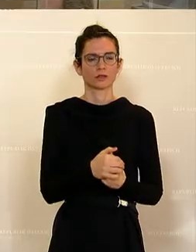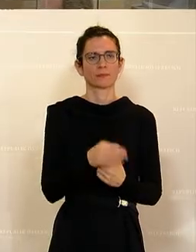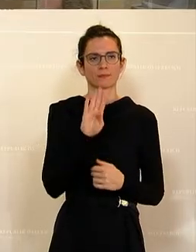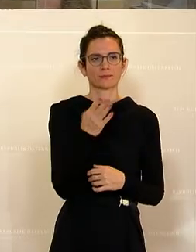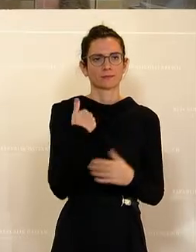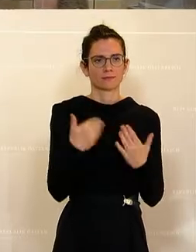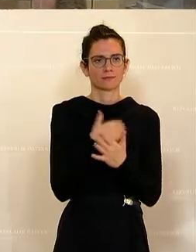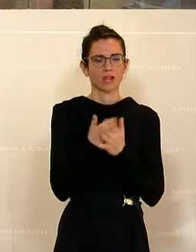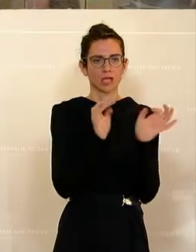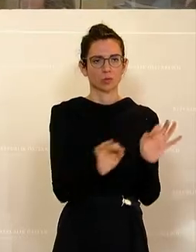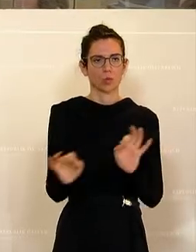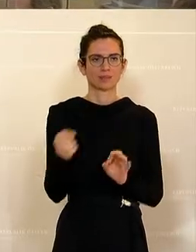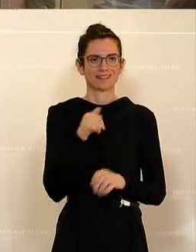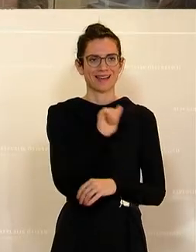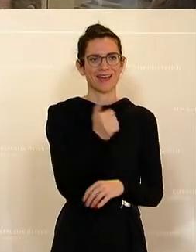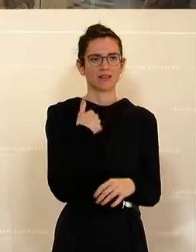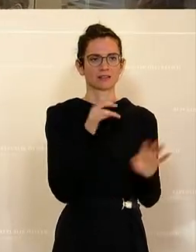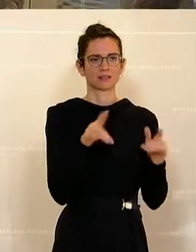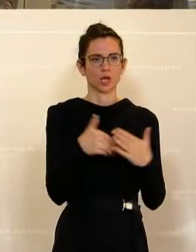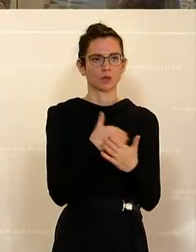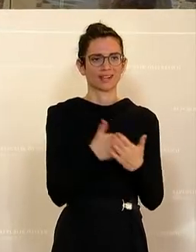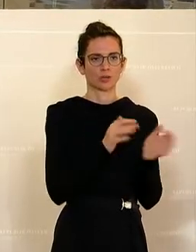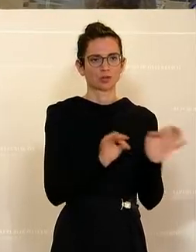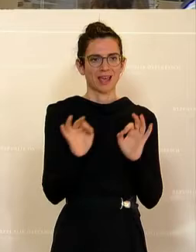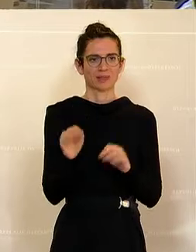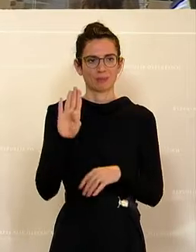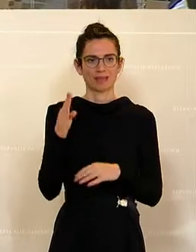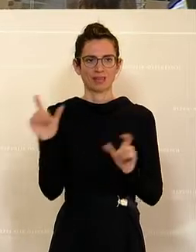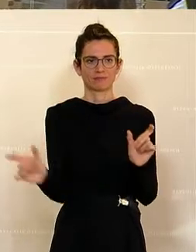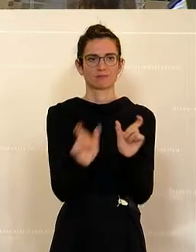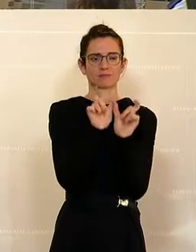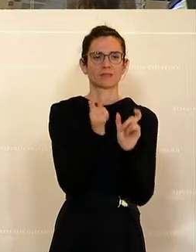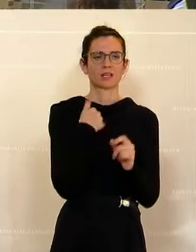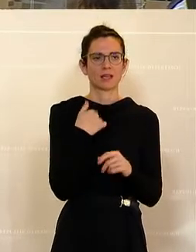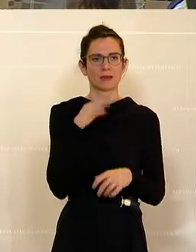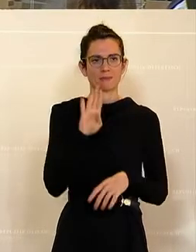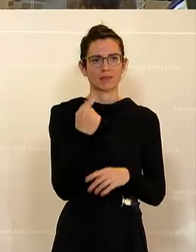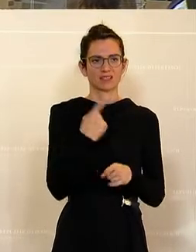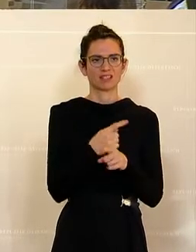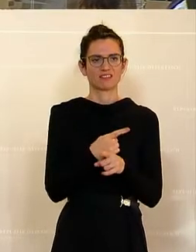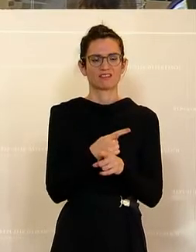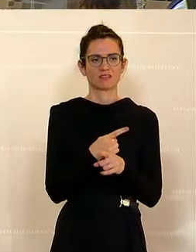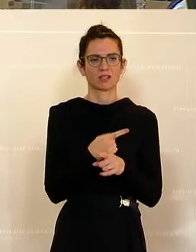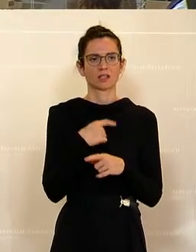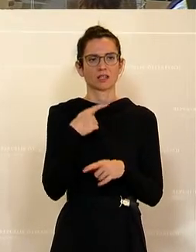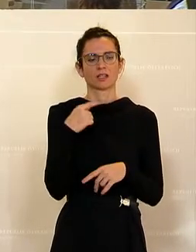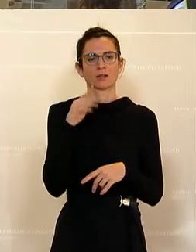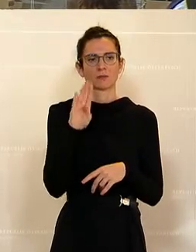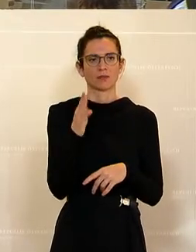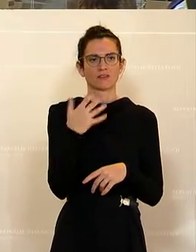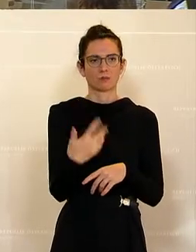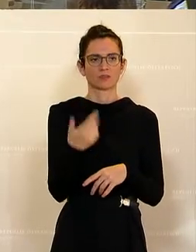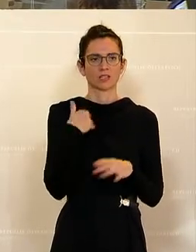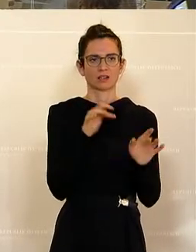der Novellierungsanordnung a wird folgende Novellierungsanordnung b eingefügt. b. Ziffer 350 lit.